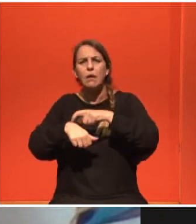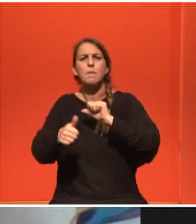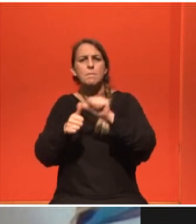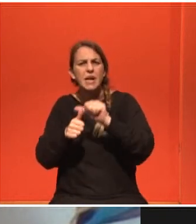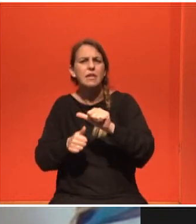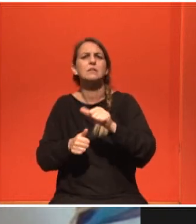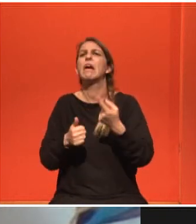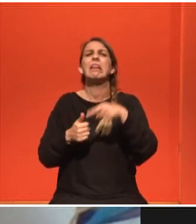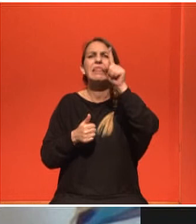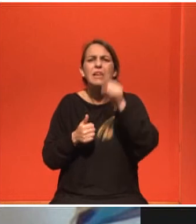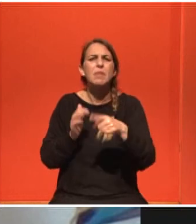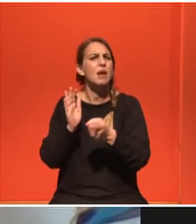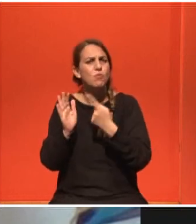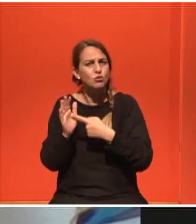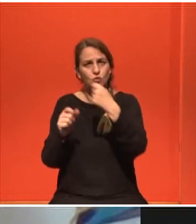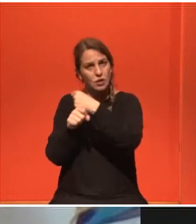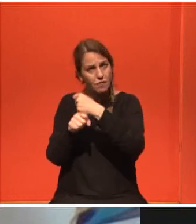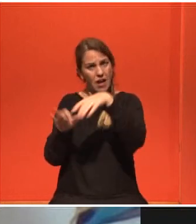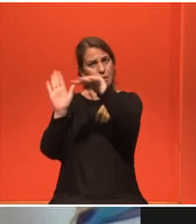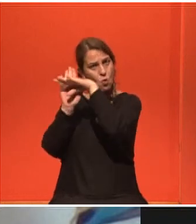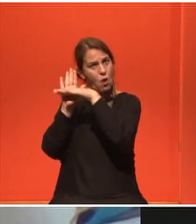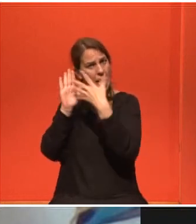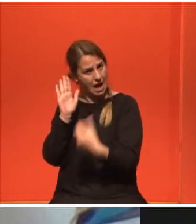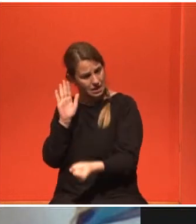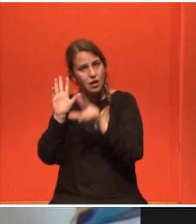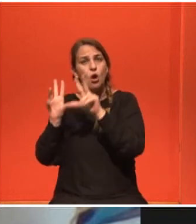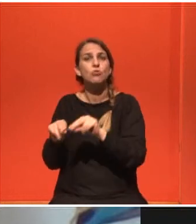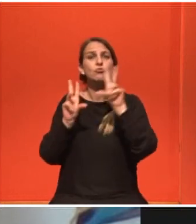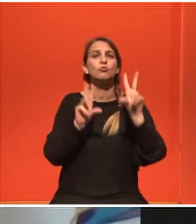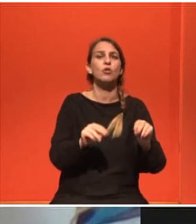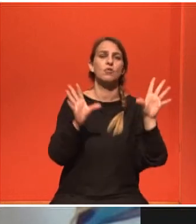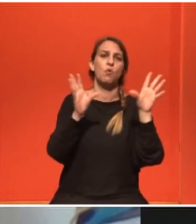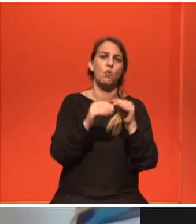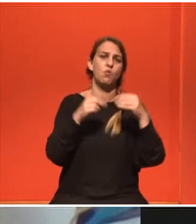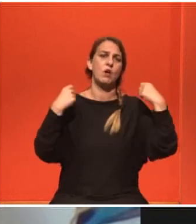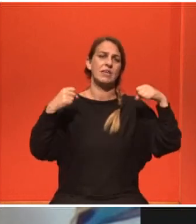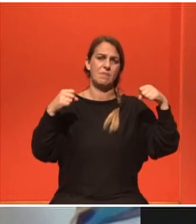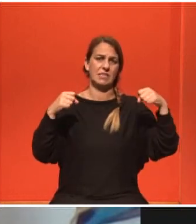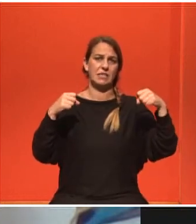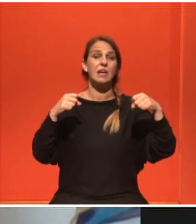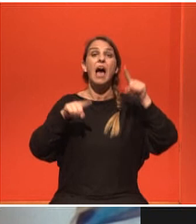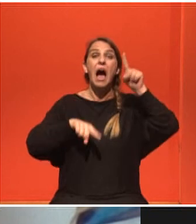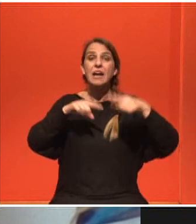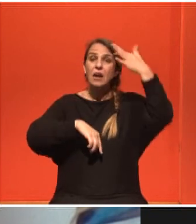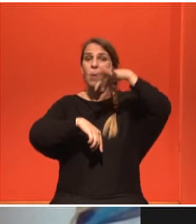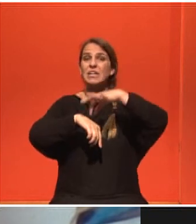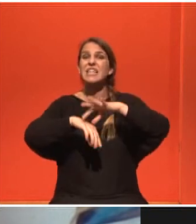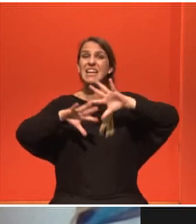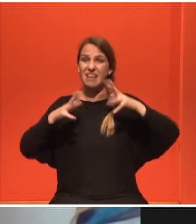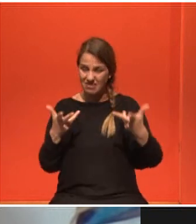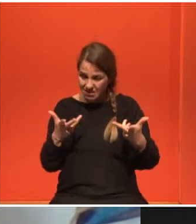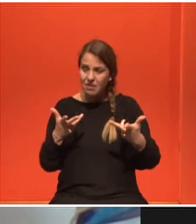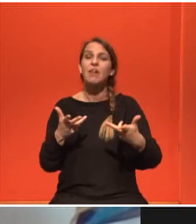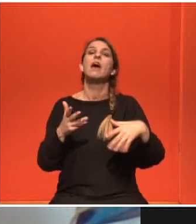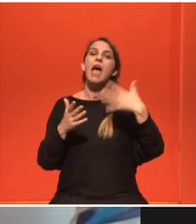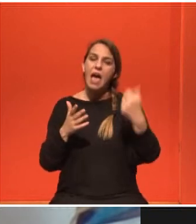ημέρα. Και το ίδιο είναι και τα guidelines. Υπάρχουν guidelines για κάθε νόσο την οποία την προσαρμόζεις